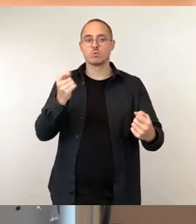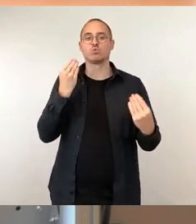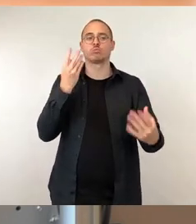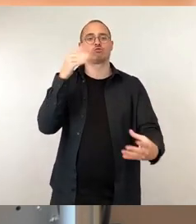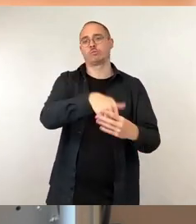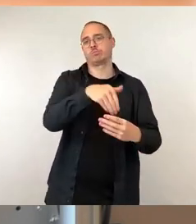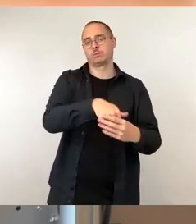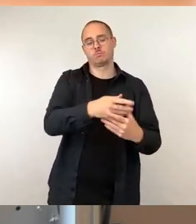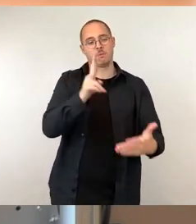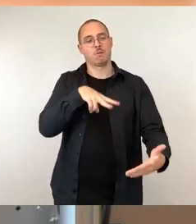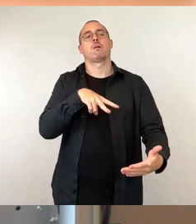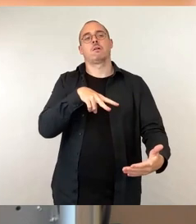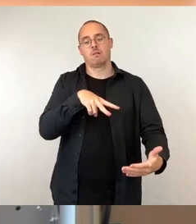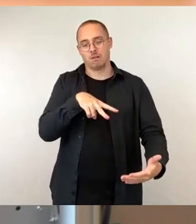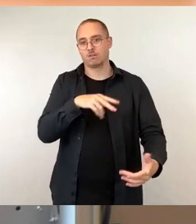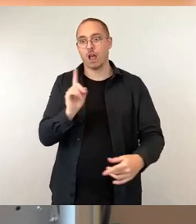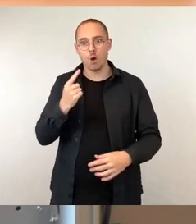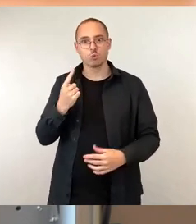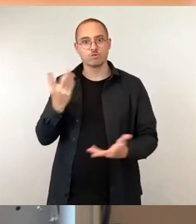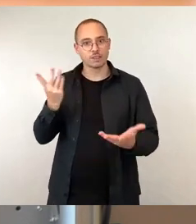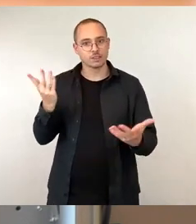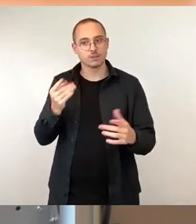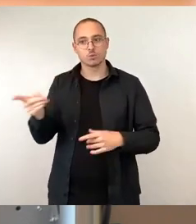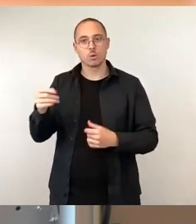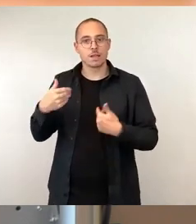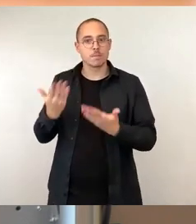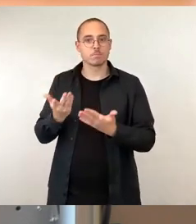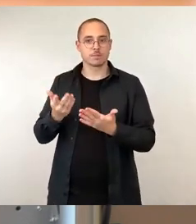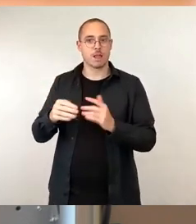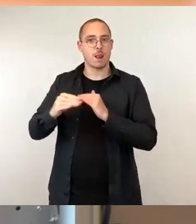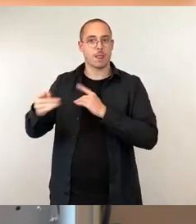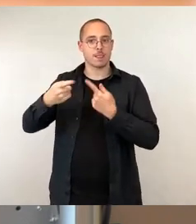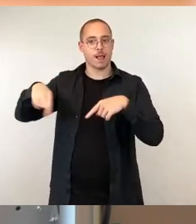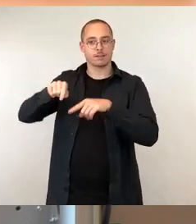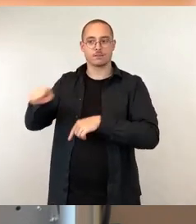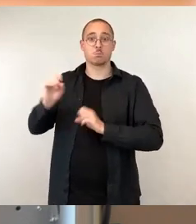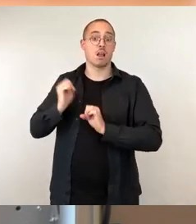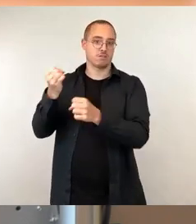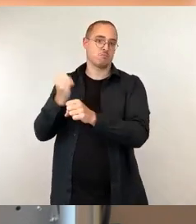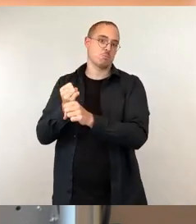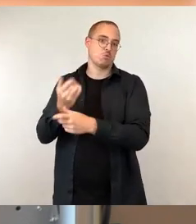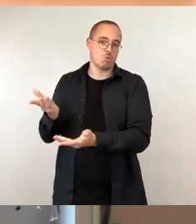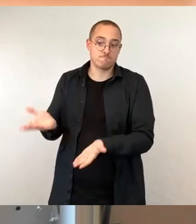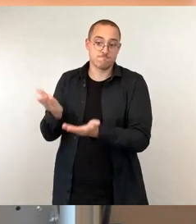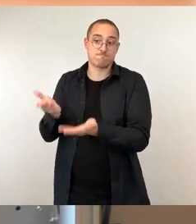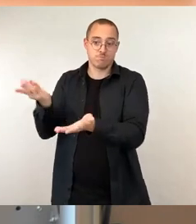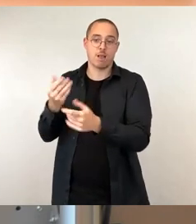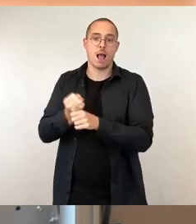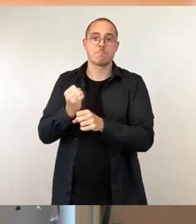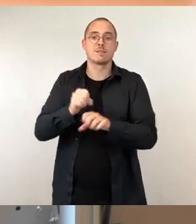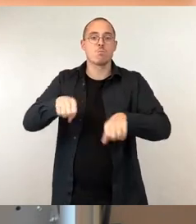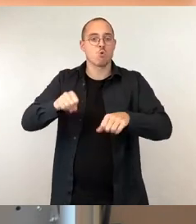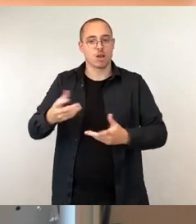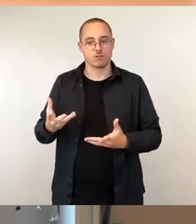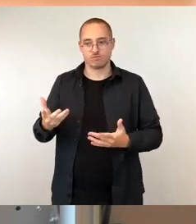ergibt sich auch daraus, dass es aktive Landkreise gibt, die das halt aktiv angehen und Arbeitsgelegenheiten schaffen. Und es gibt halt eben auch